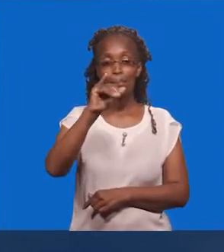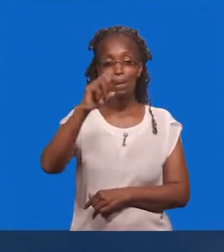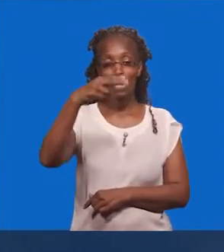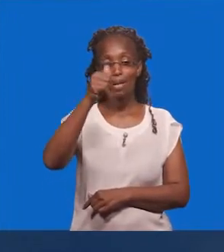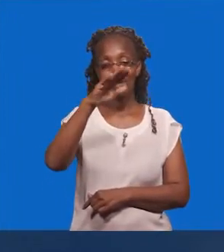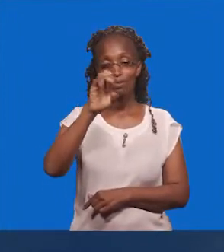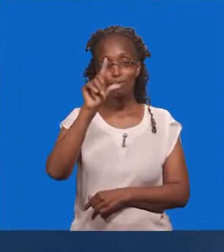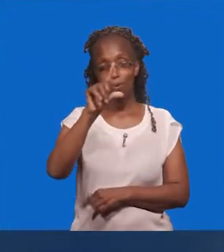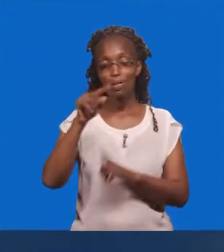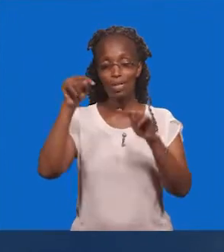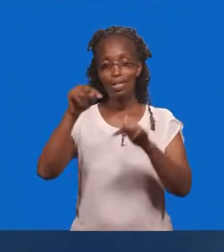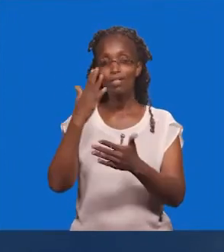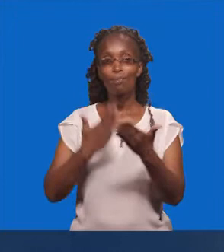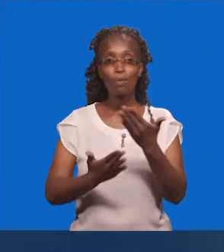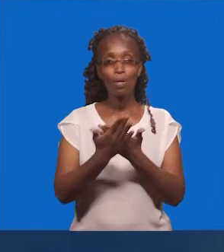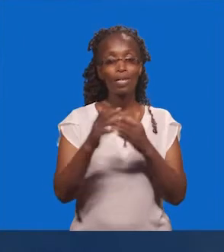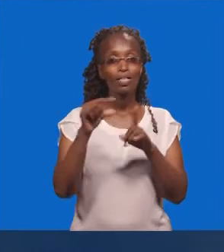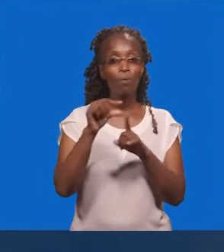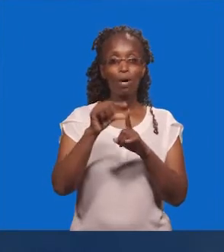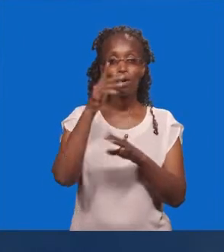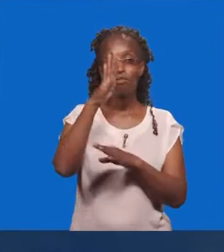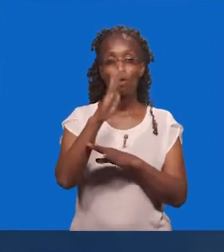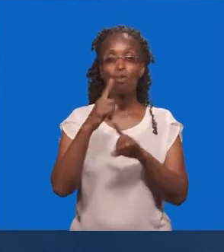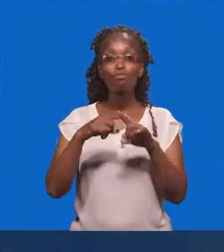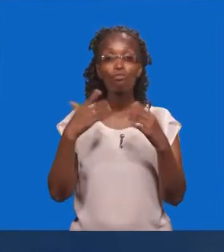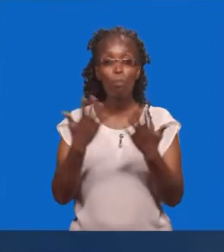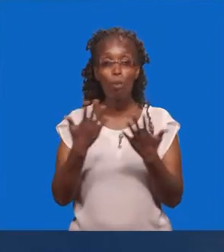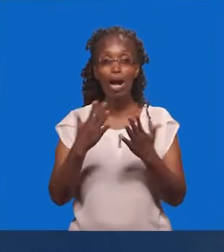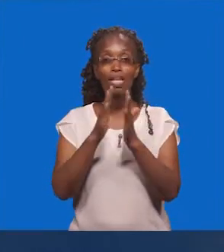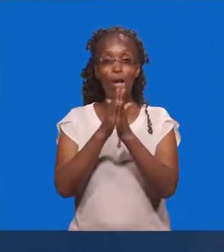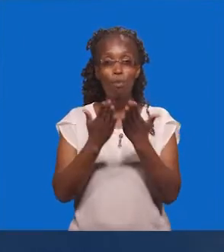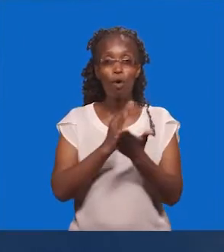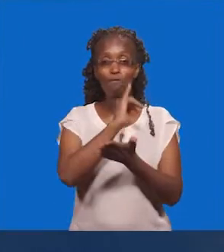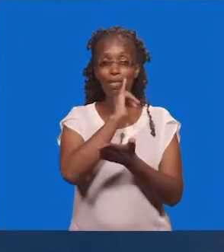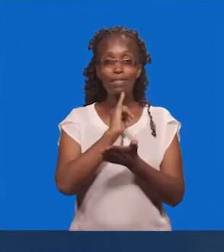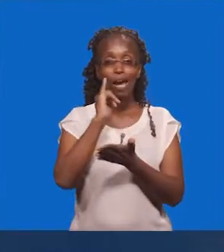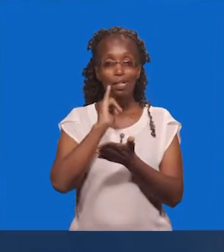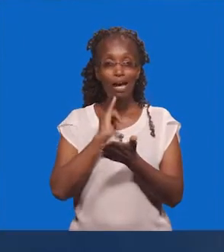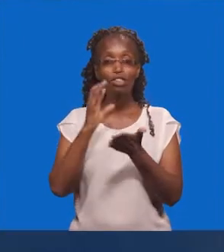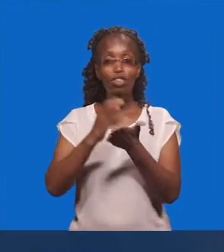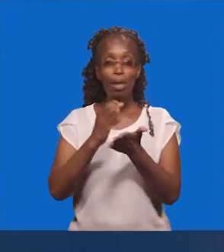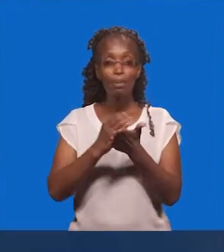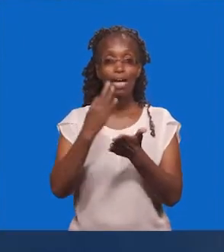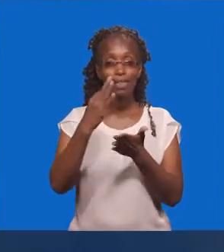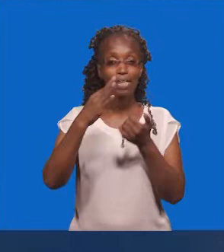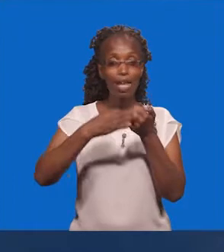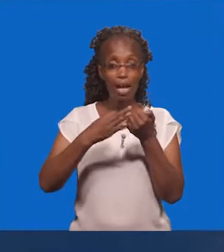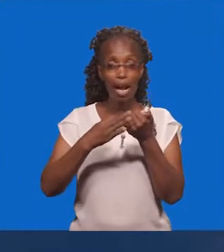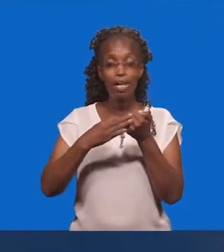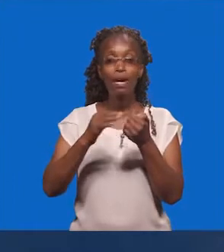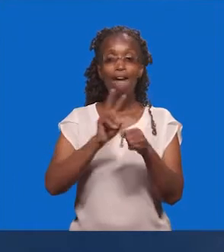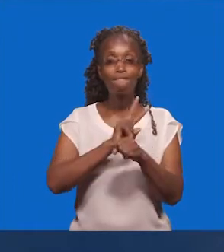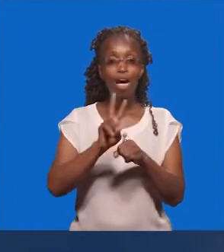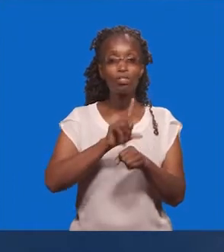Asubu ya leo, neno la mungu, tutaweza kulitua katika kitabu cha Isaiah Sura ya delathina nane Sura